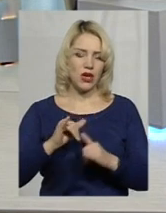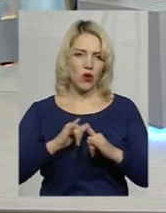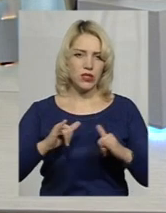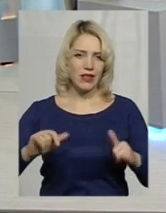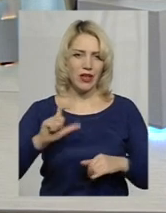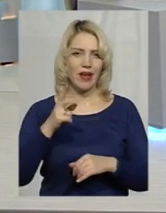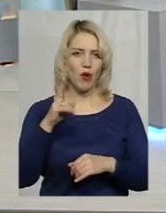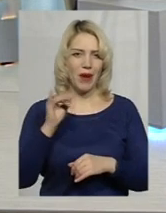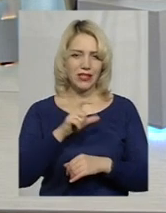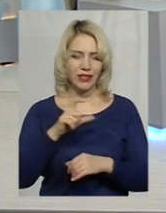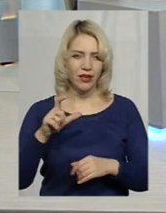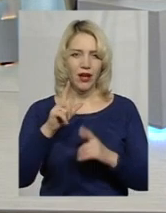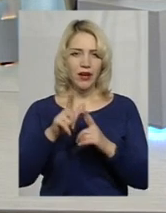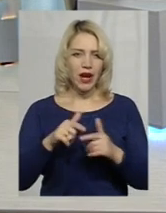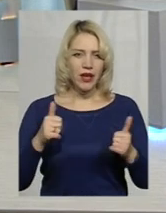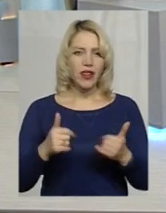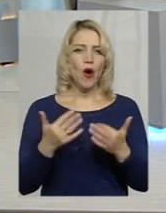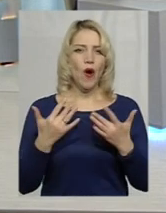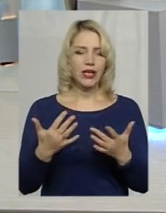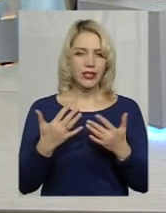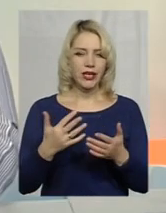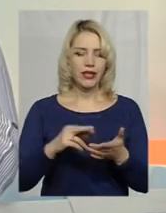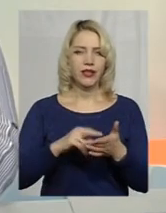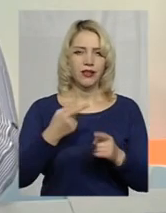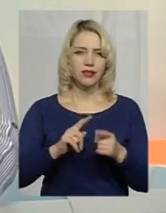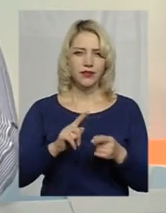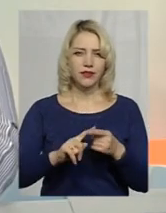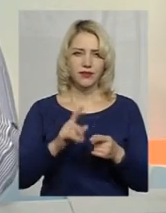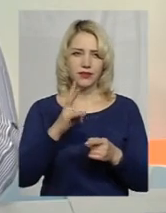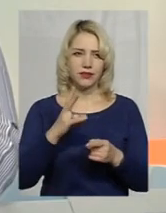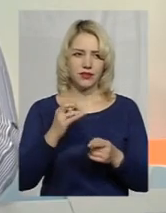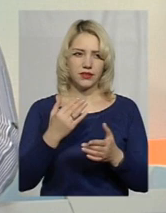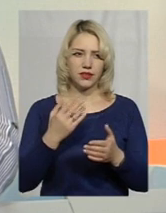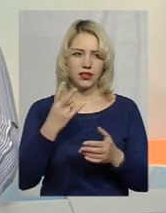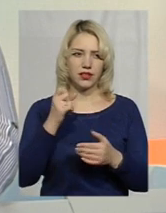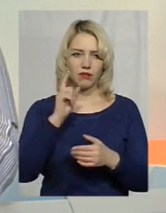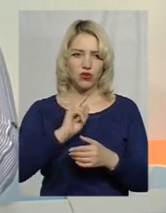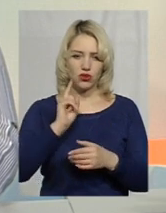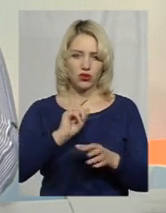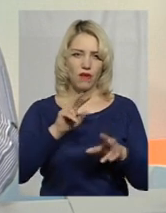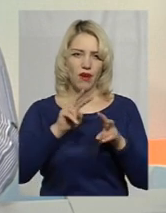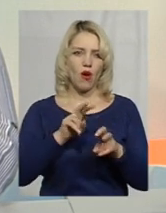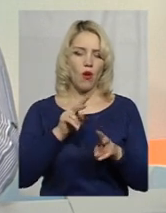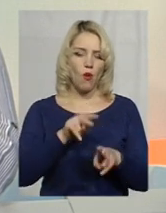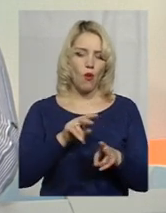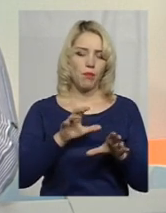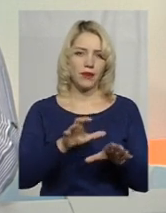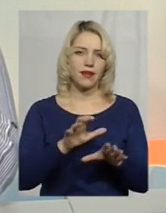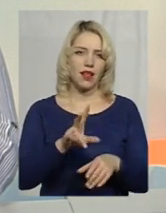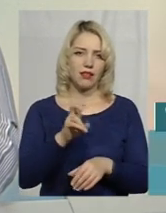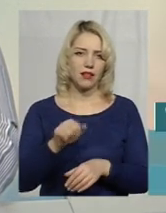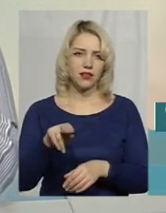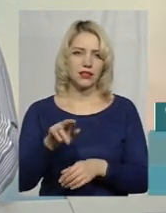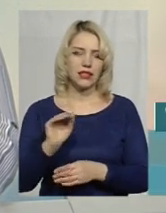оскільки в основу покладено фостерінг, тобто тимчасова опіка за дитиною,